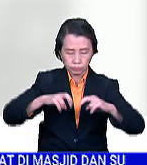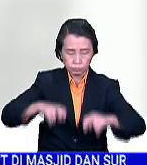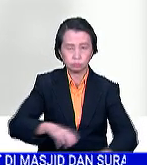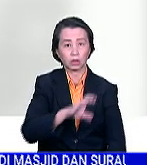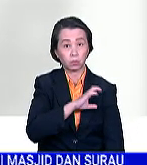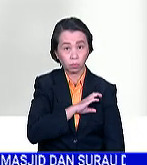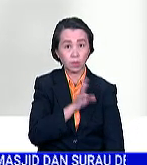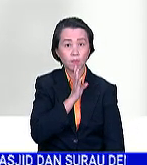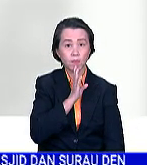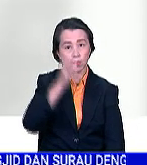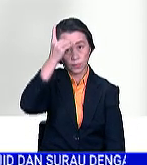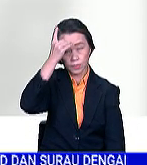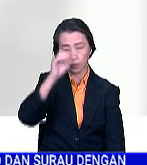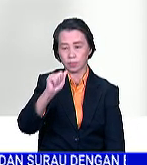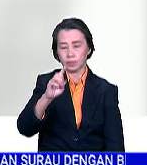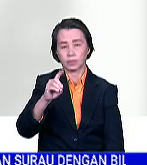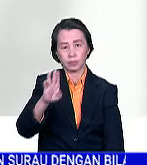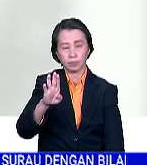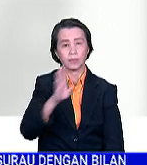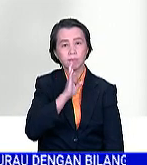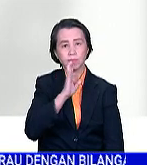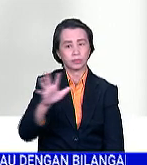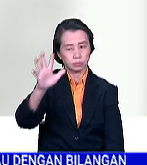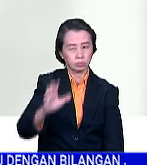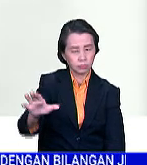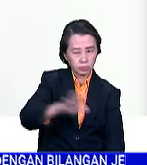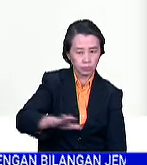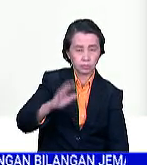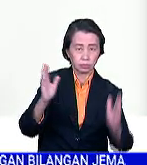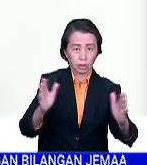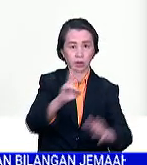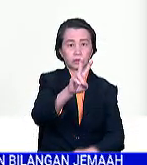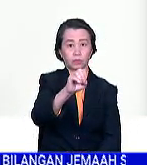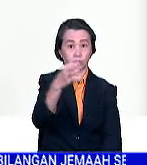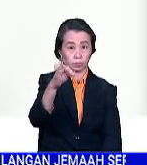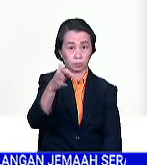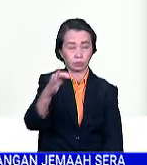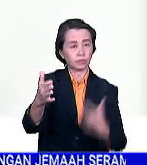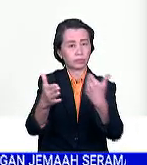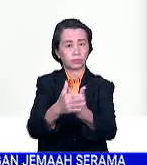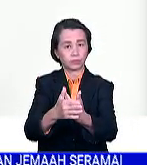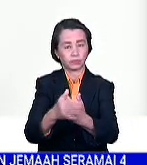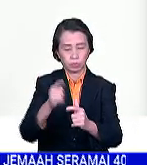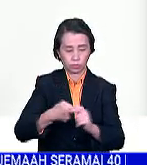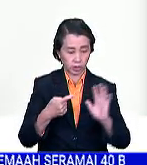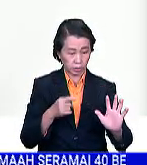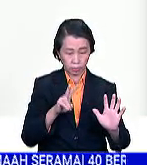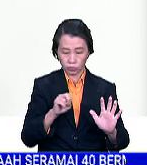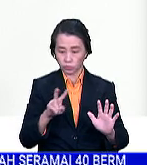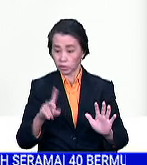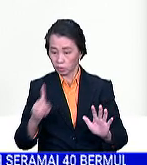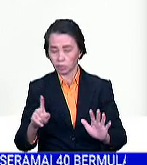PDRM, Dato' Sri Abdul Jalil Hassan, secara keseluruhan untuk tempoh 2019 sehingga Mei 2021,